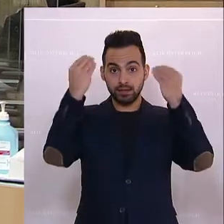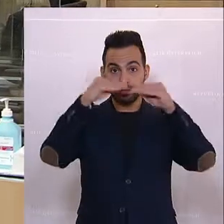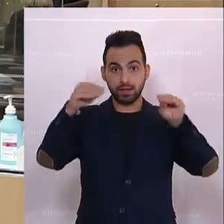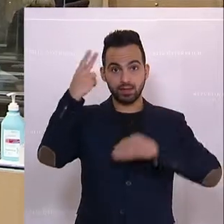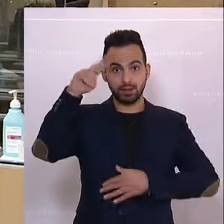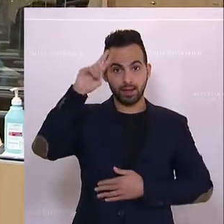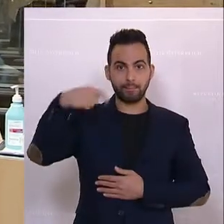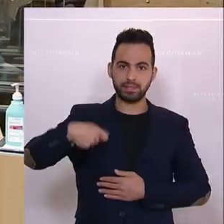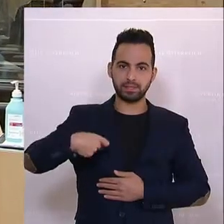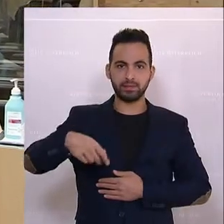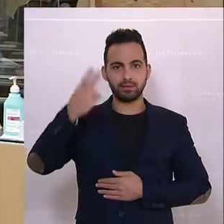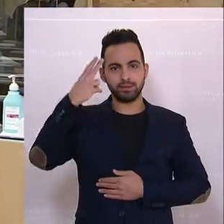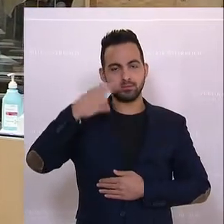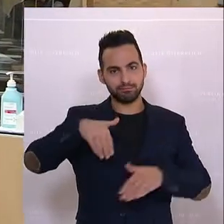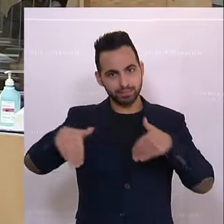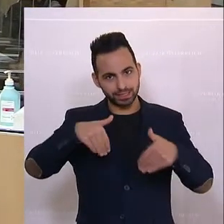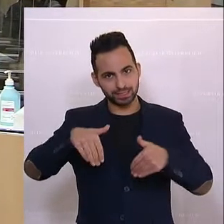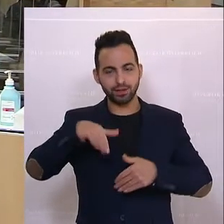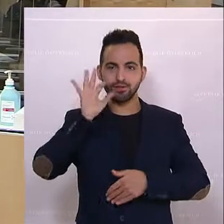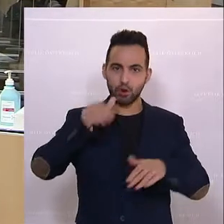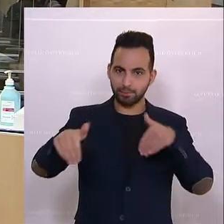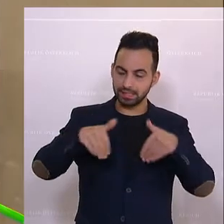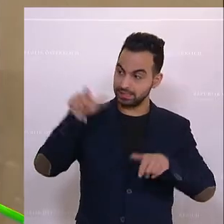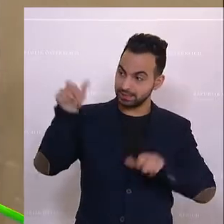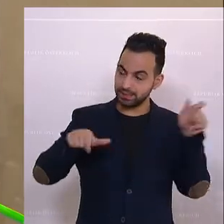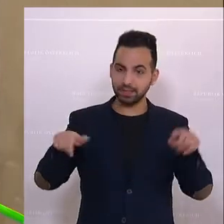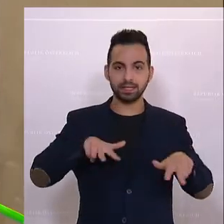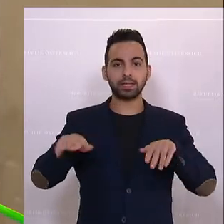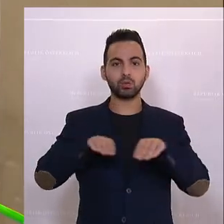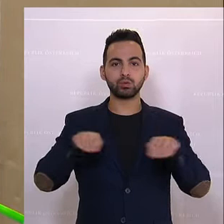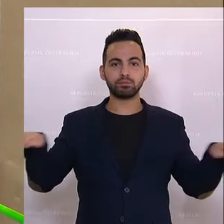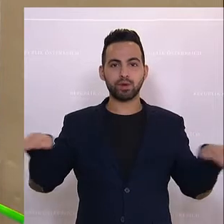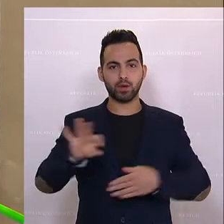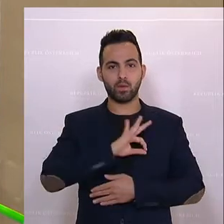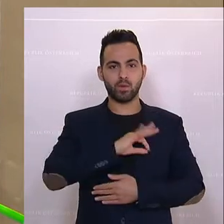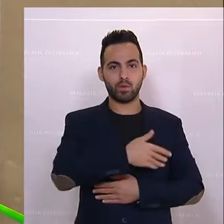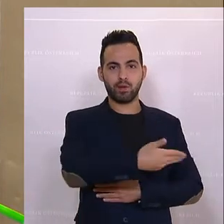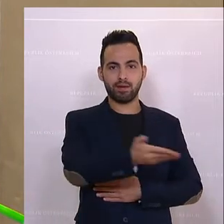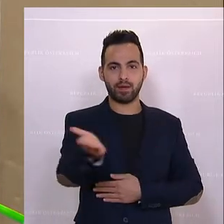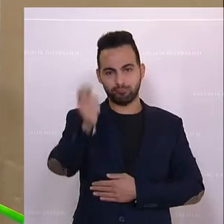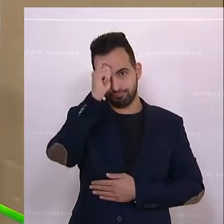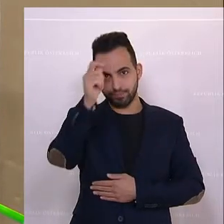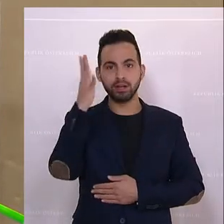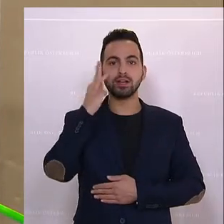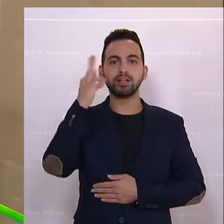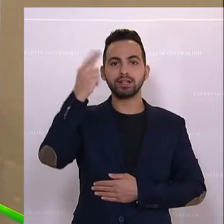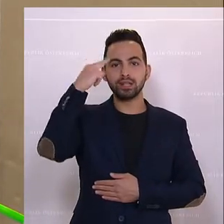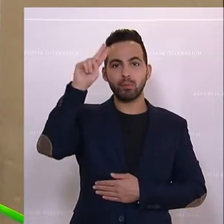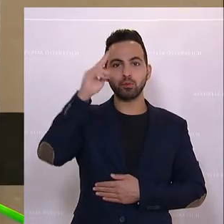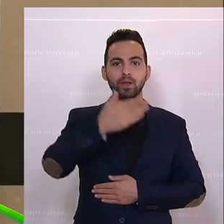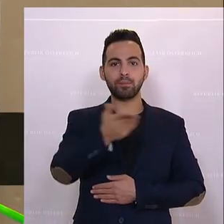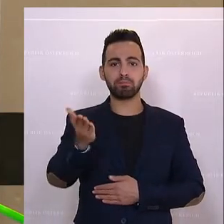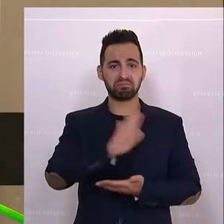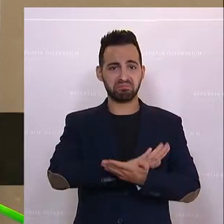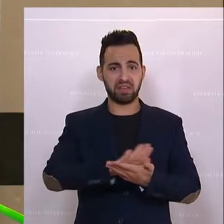Sie, Werner Sachsinger, von der ÖVP ist am Wort. Liebe Kolleginnen und Kollegen, geschätzte Damen und Herren, eigentlich ist es ja ganz einfach.